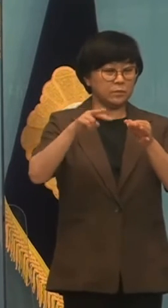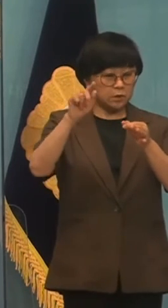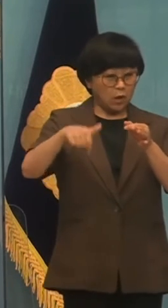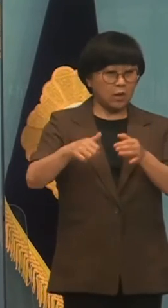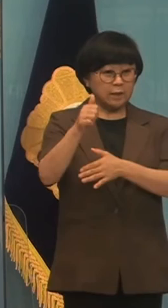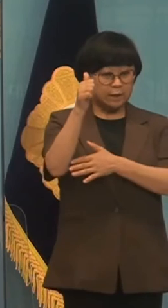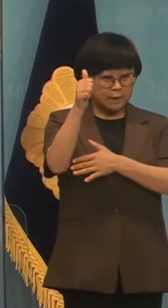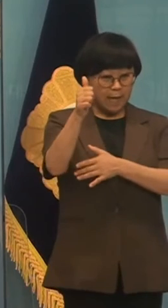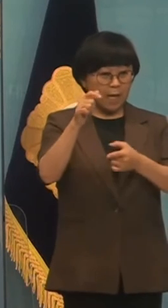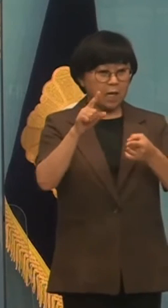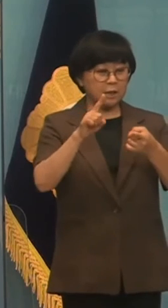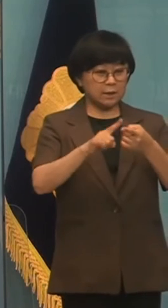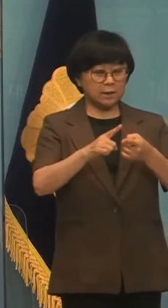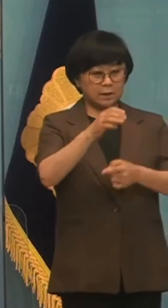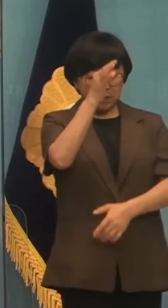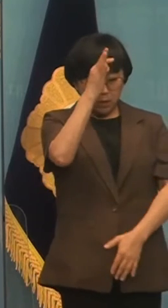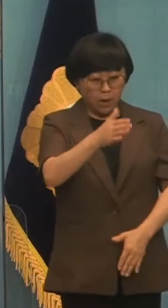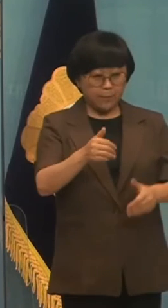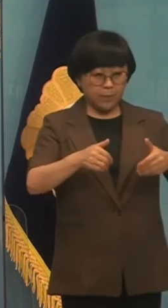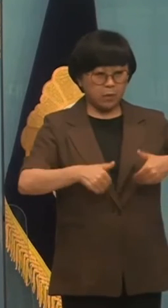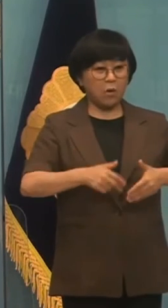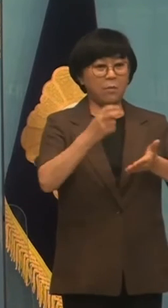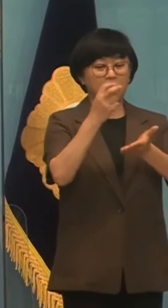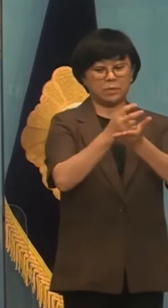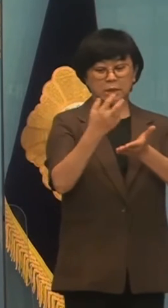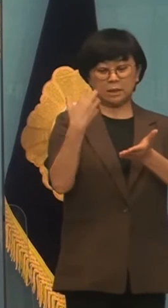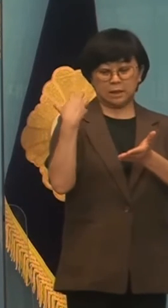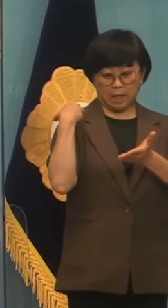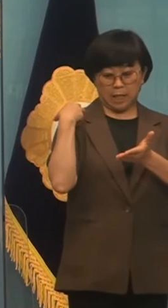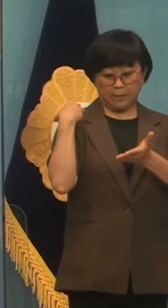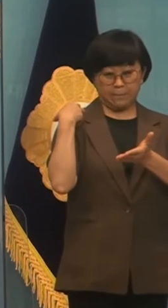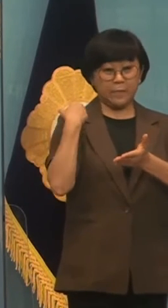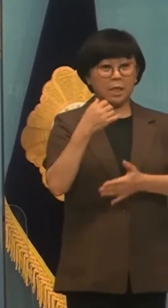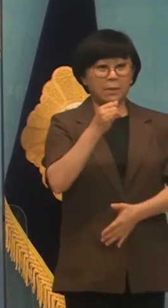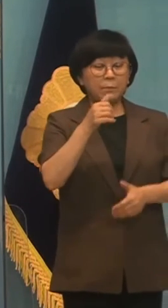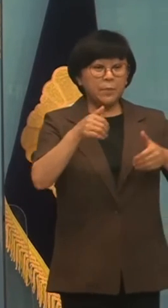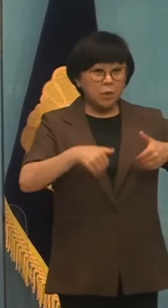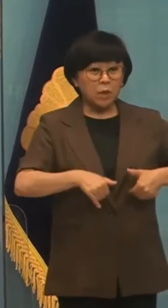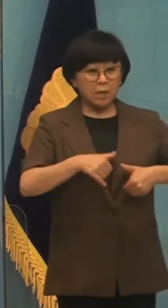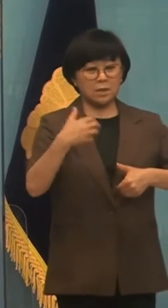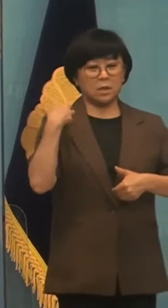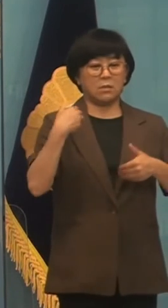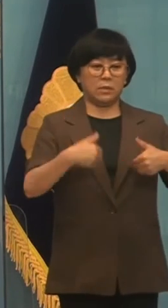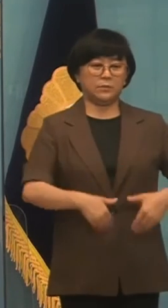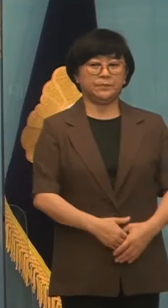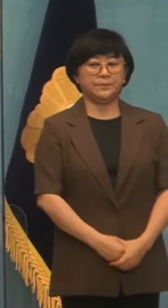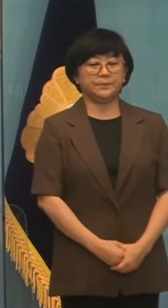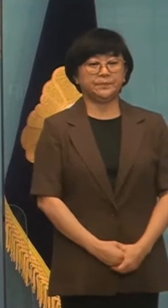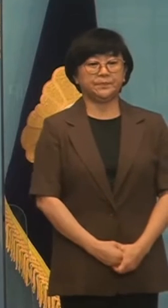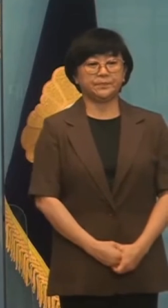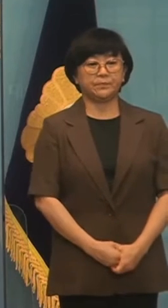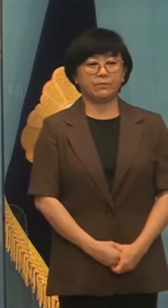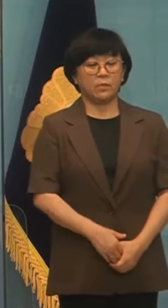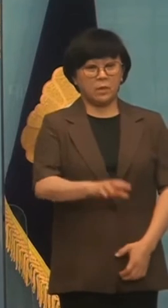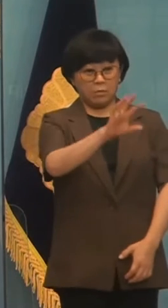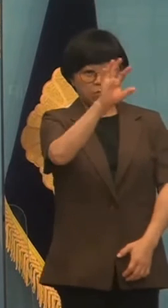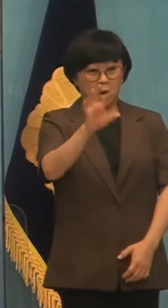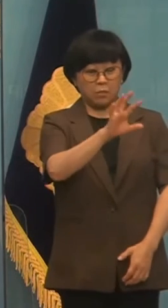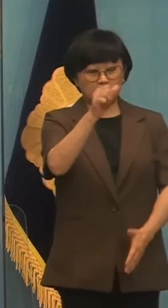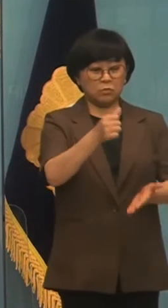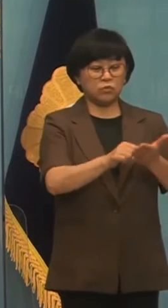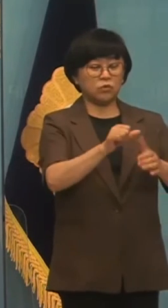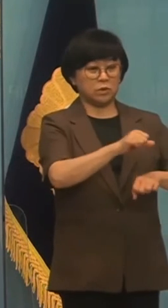제대로 된 사과를 해야 하고 법적인 책임을 질 것이 있다면 책임져야 합니다. 반복되는